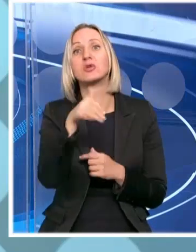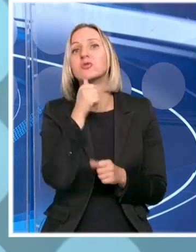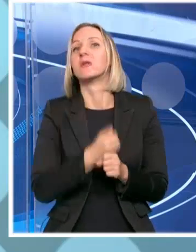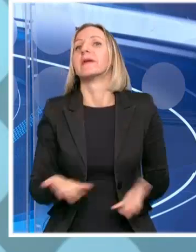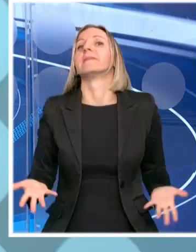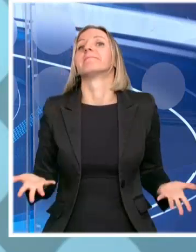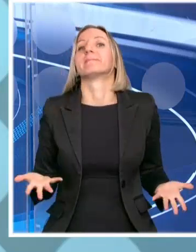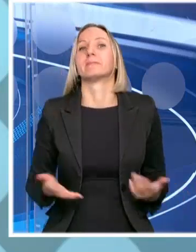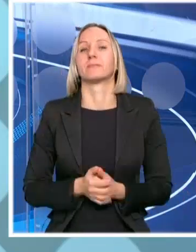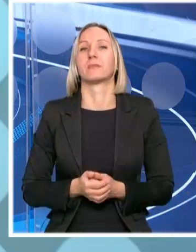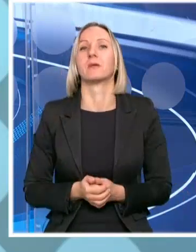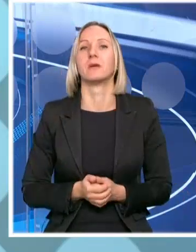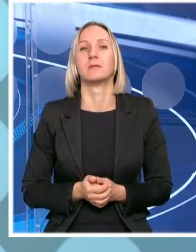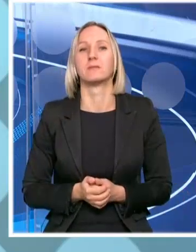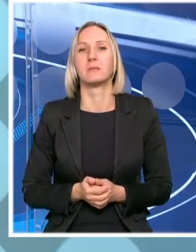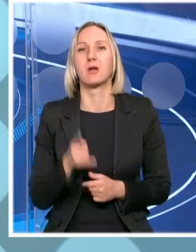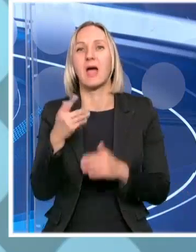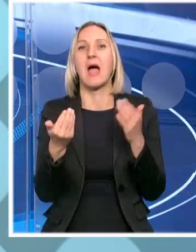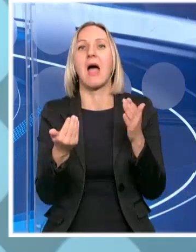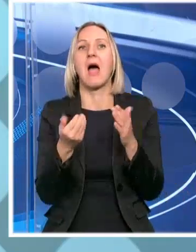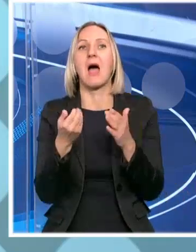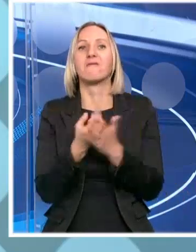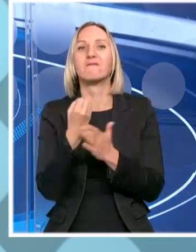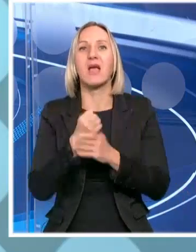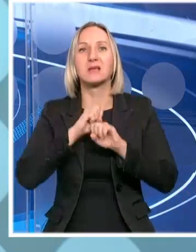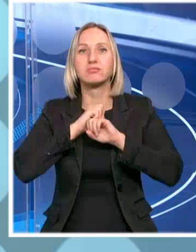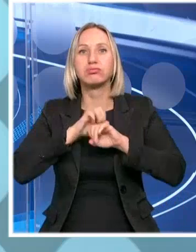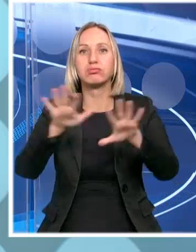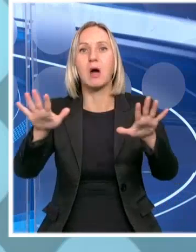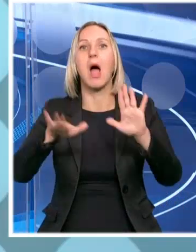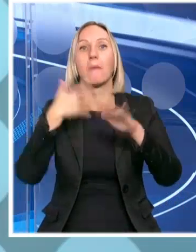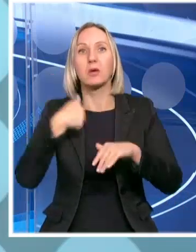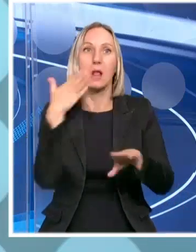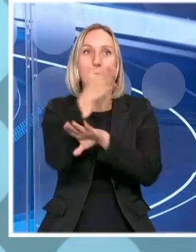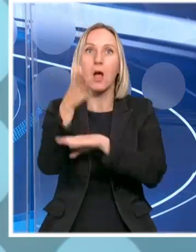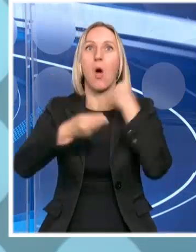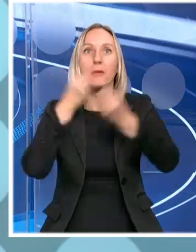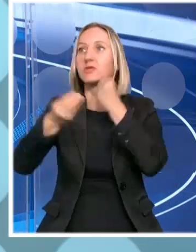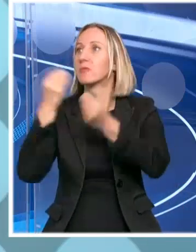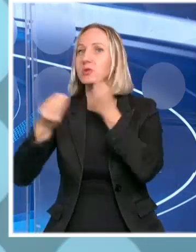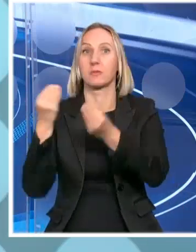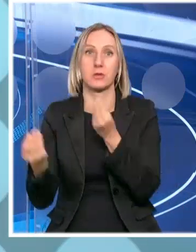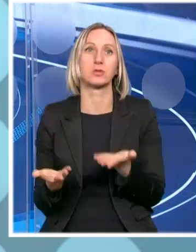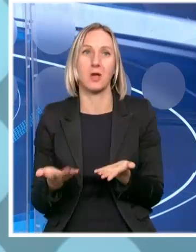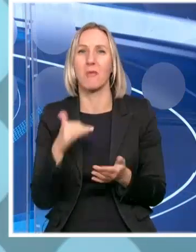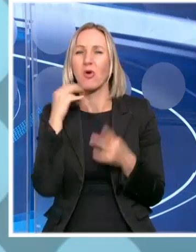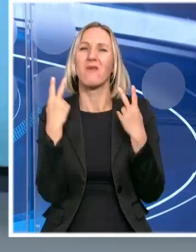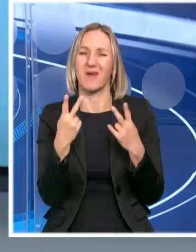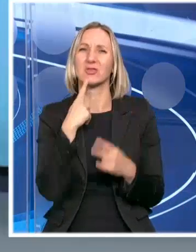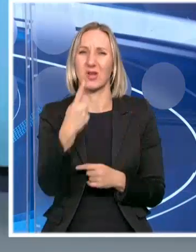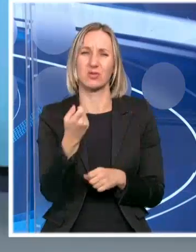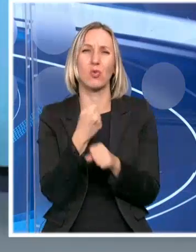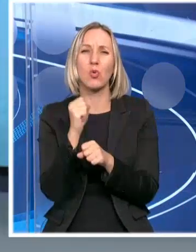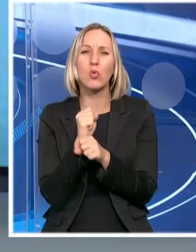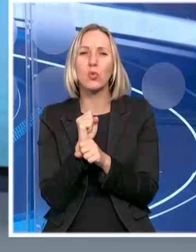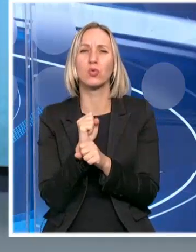Znači, neki razloga, taj vest ode i onda posle morate idete objašnjavati, ali jako važno reći za kukuruza. Što